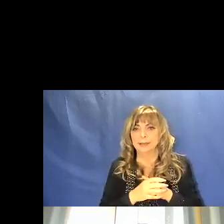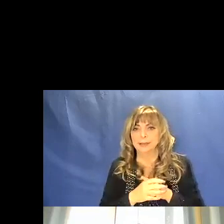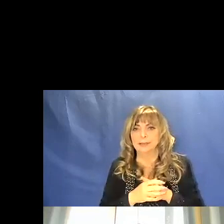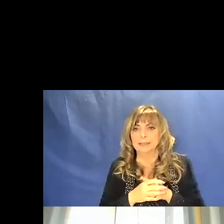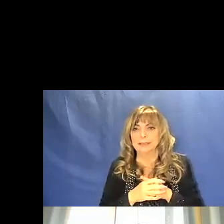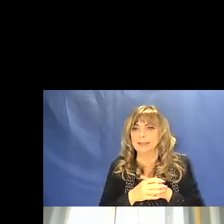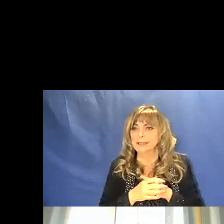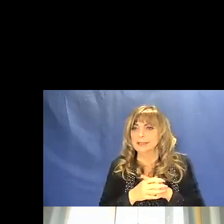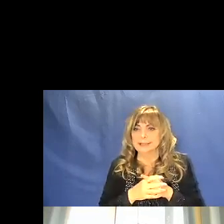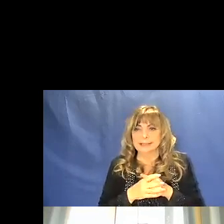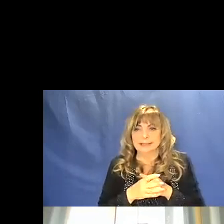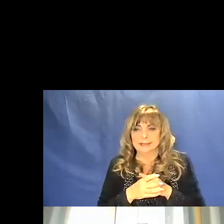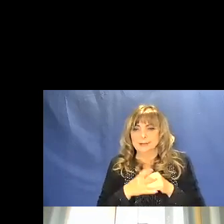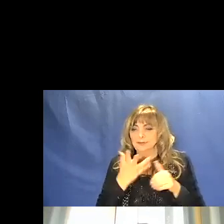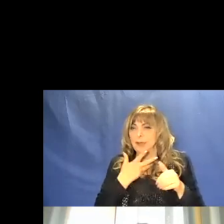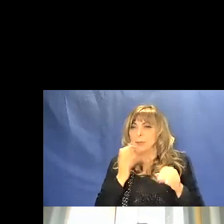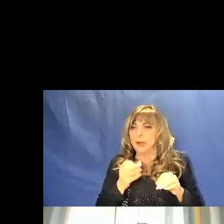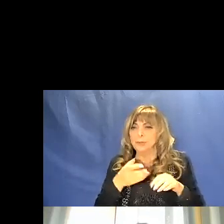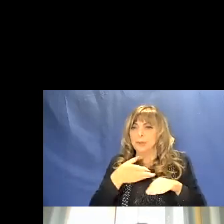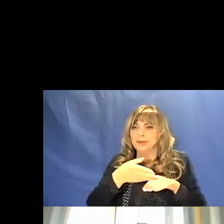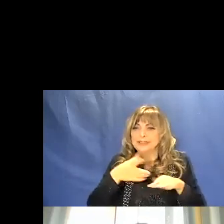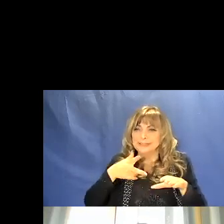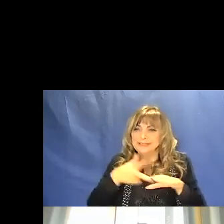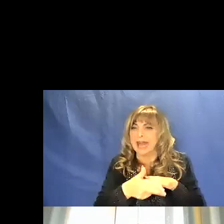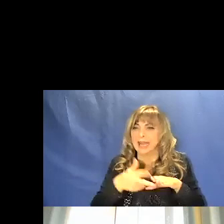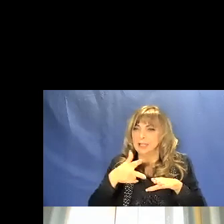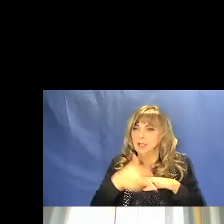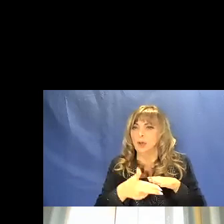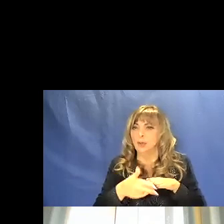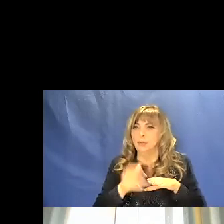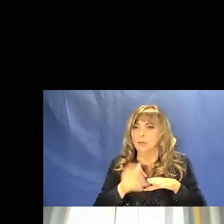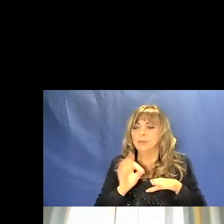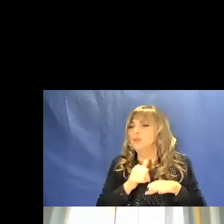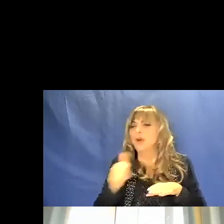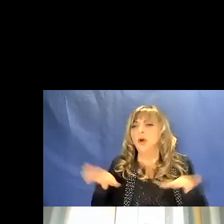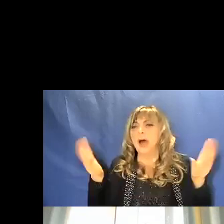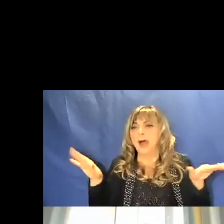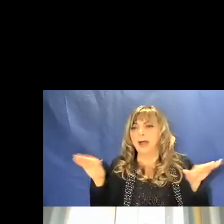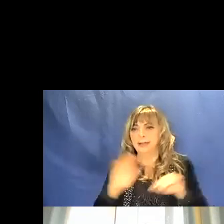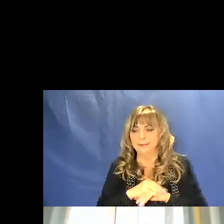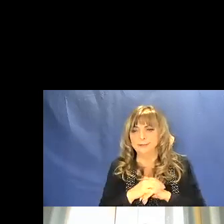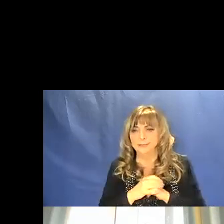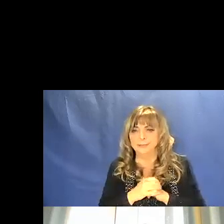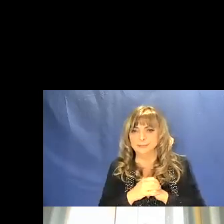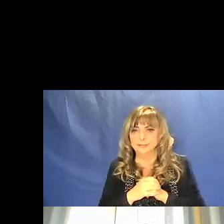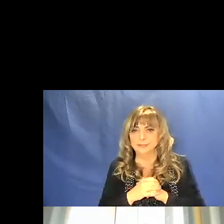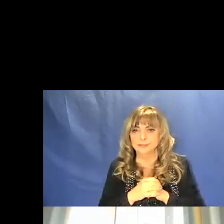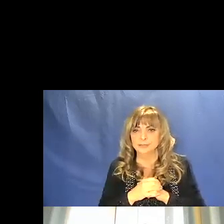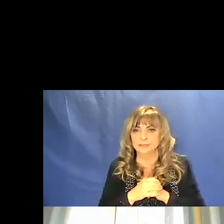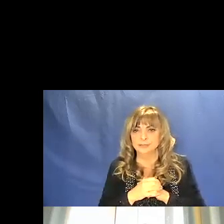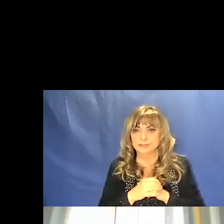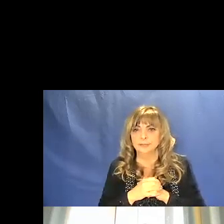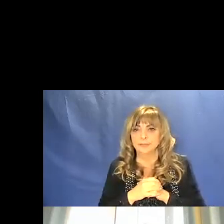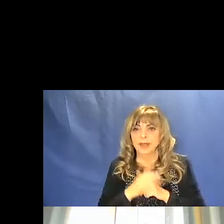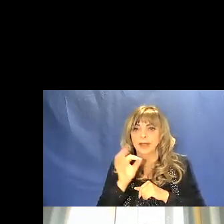selezione delle parti anatomiche solamente riguardo alle ali il fistione